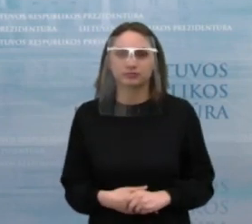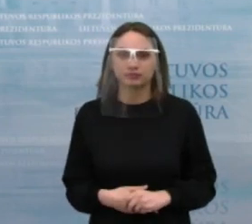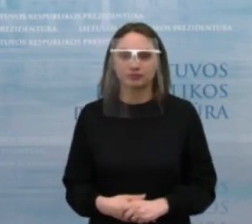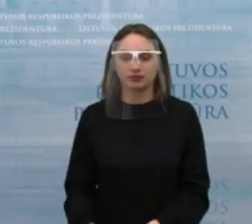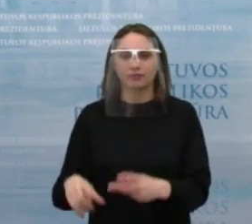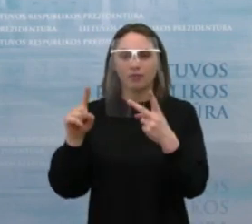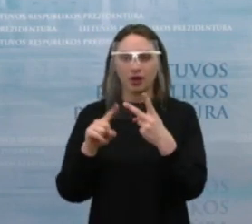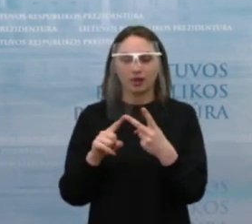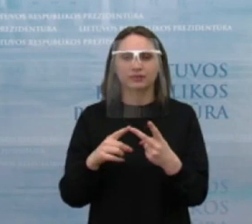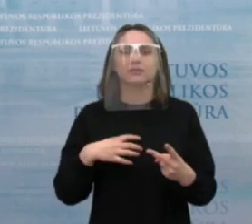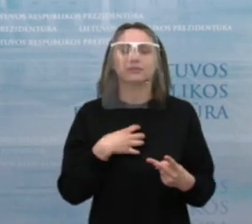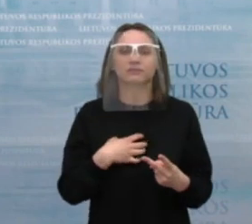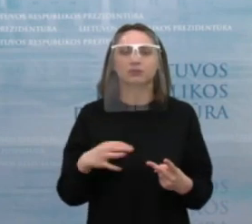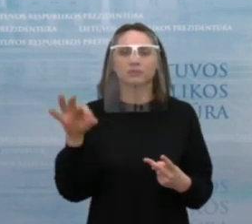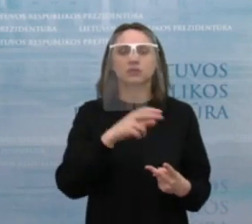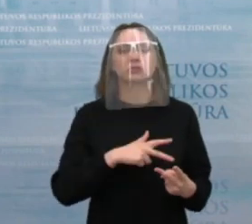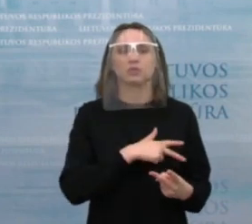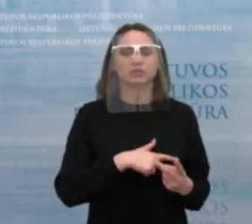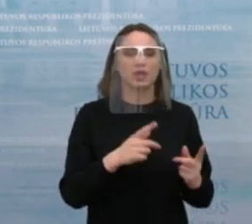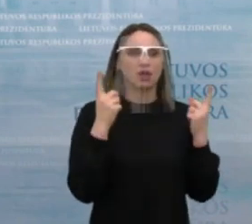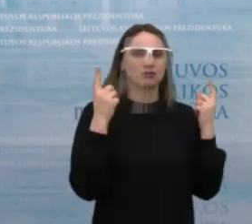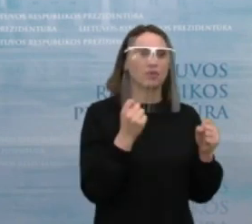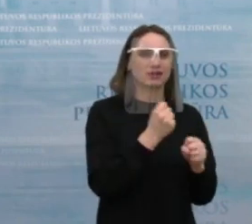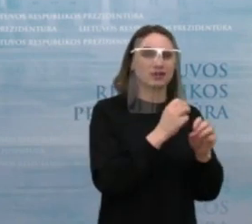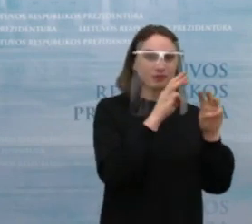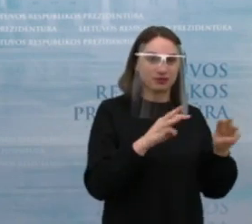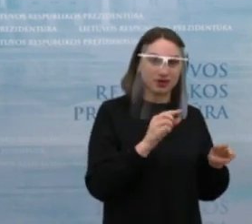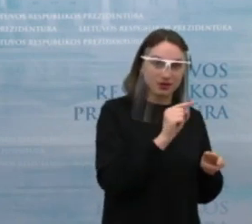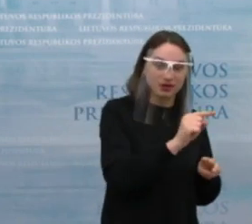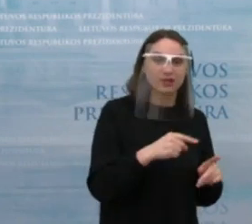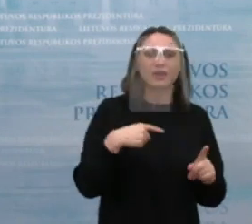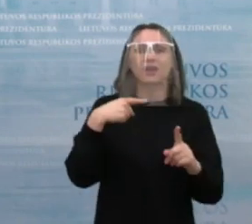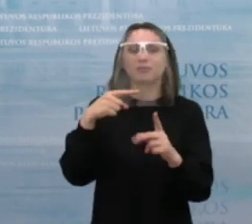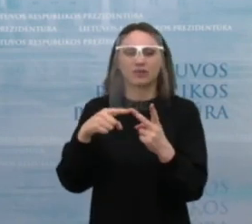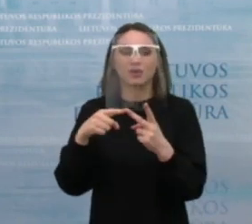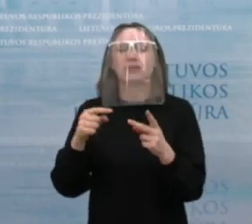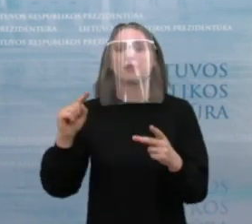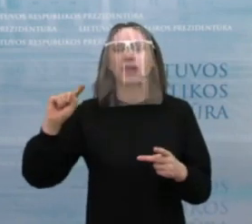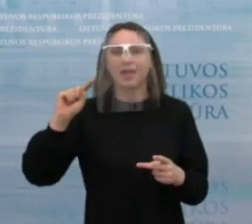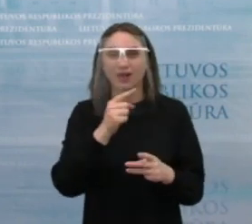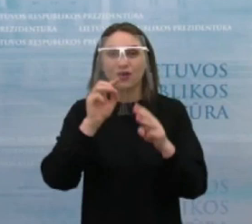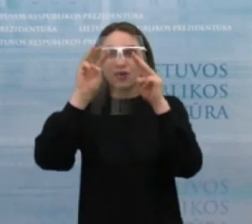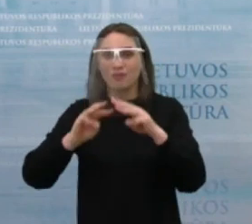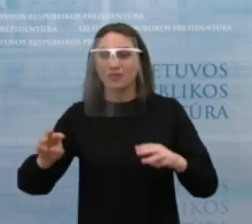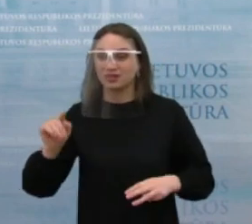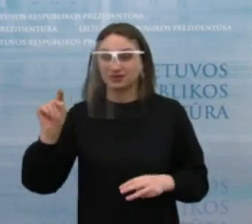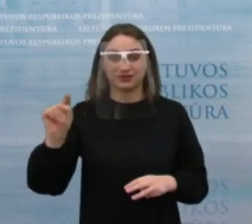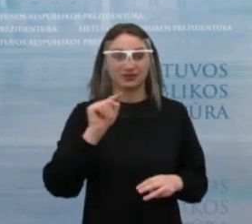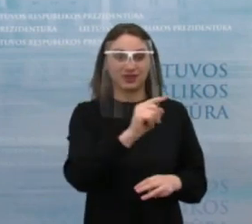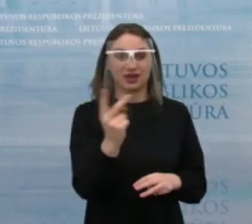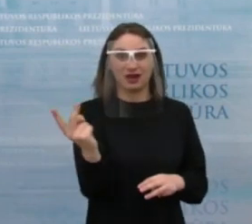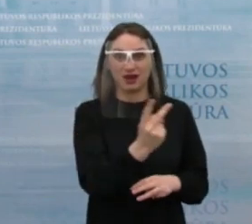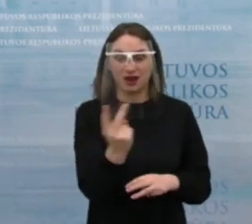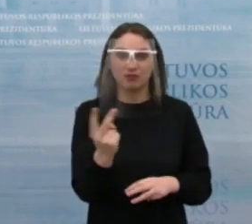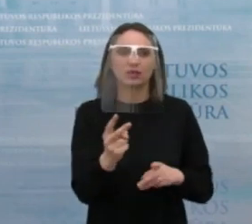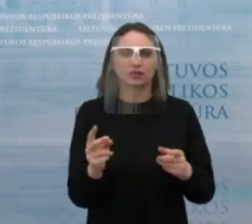savyje priemonės ne tik socialės apsaugos darbo ministerijos taikomos, bet ir ekonomikos ministerijos. Ir tą pagalbą